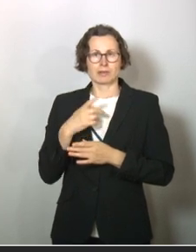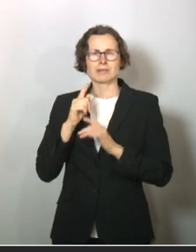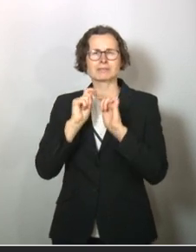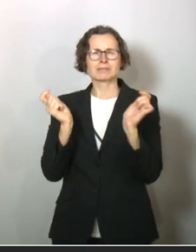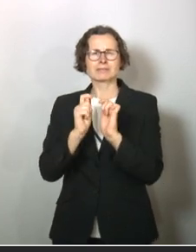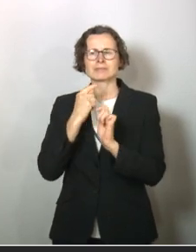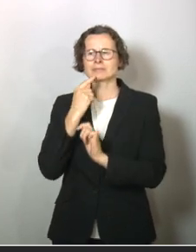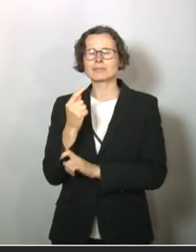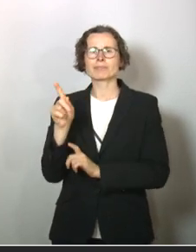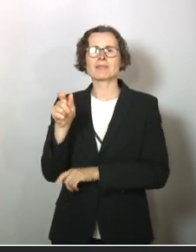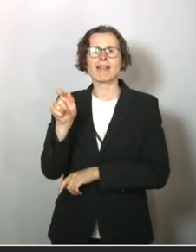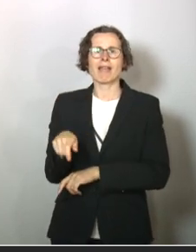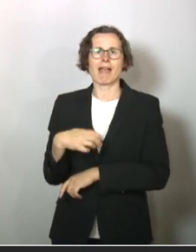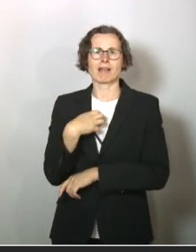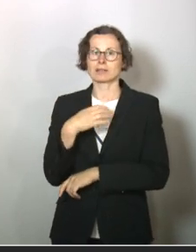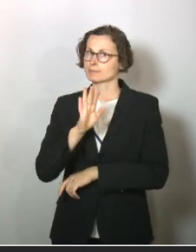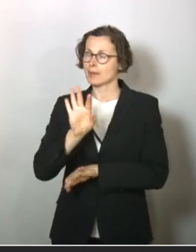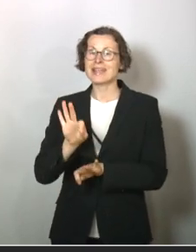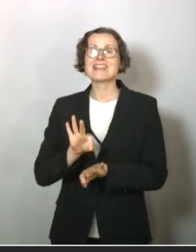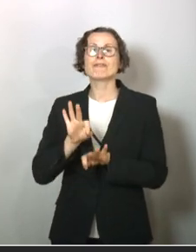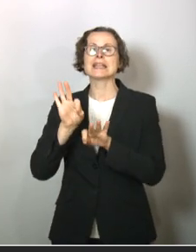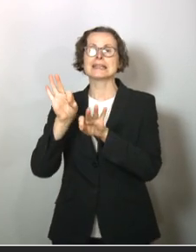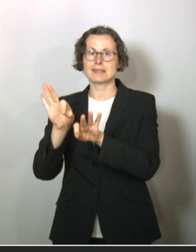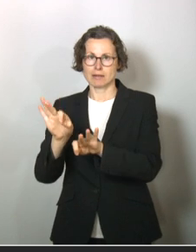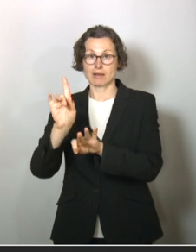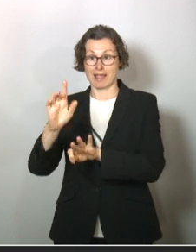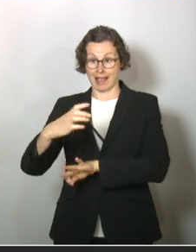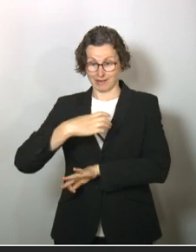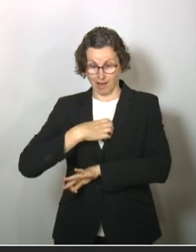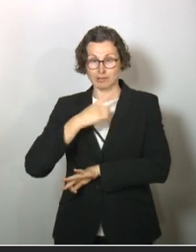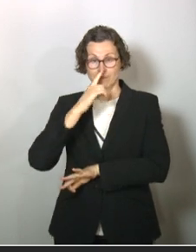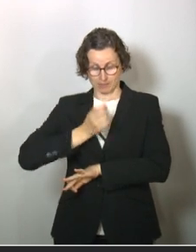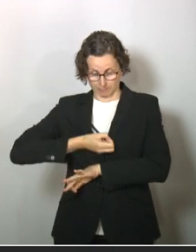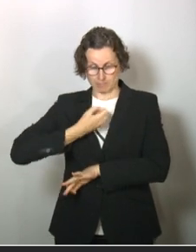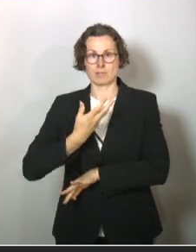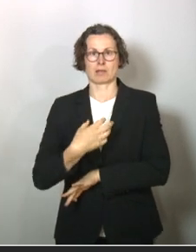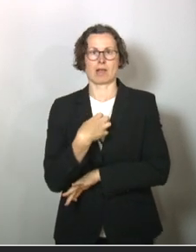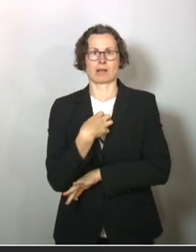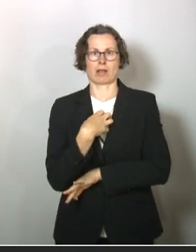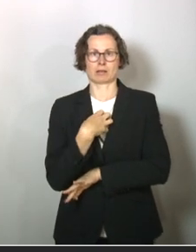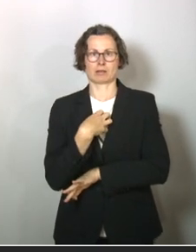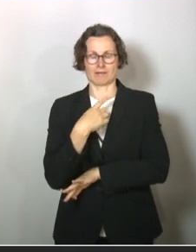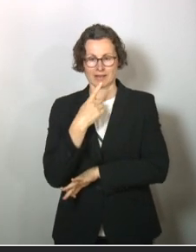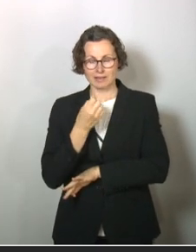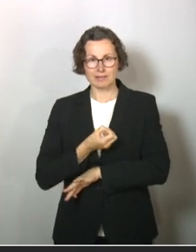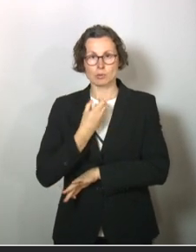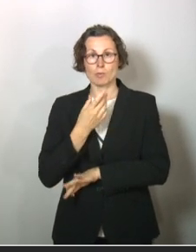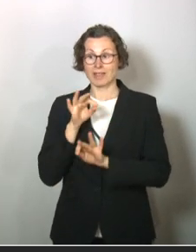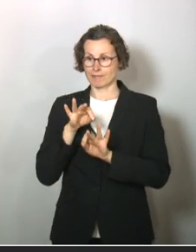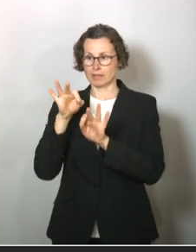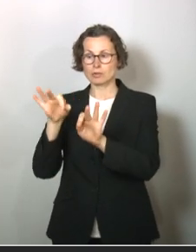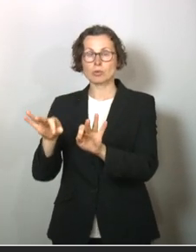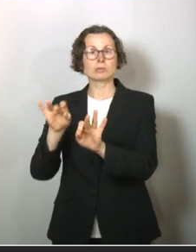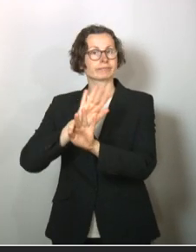den Zeitungen, Erkrankte, nein, falsch, Infizierte. Erkrankt ist man erst, wenn man erkrankt, also wenn man Symptome hat. Infektion ist noch keine